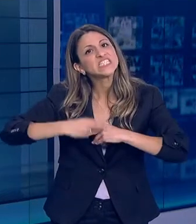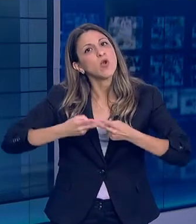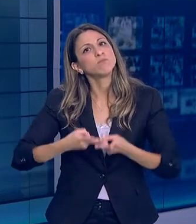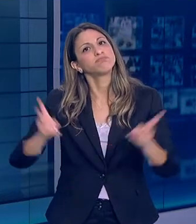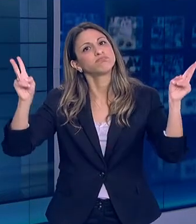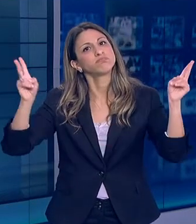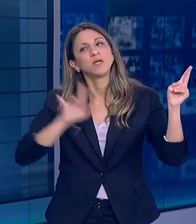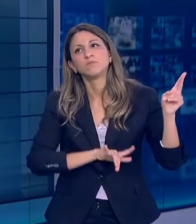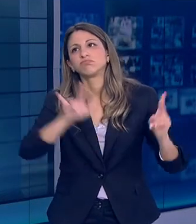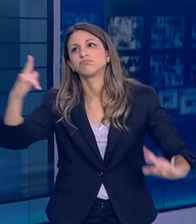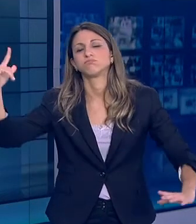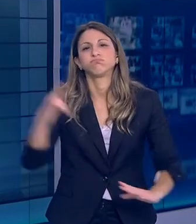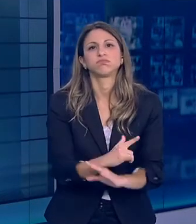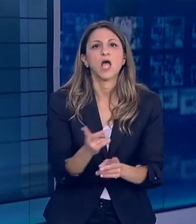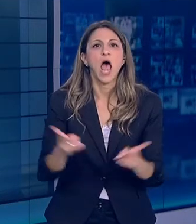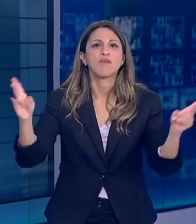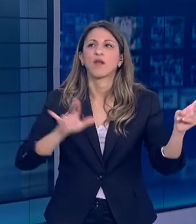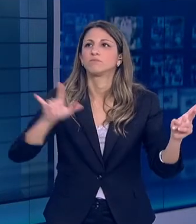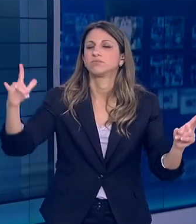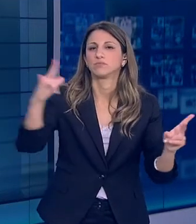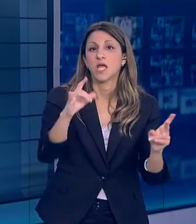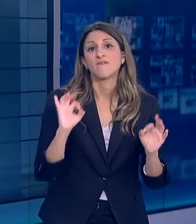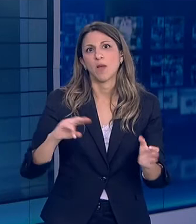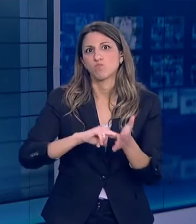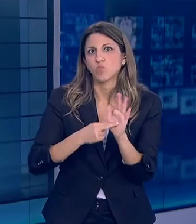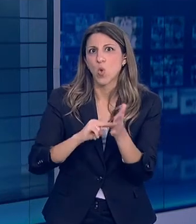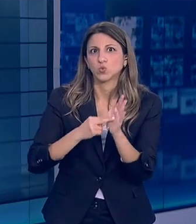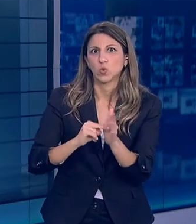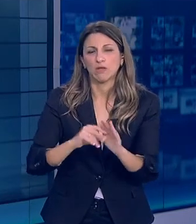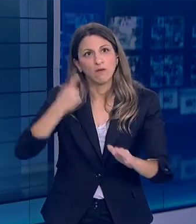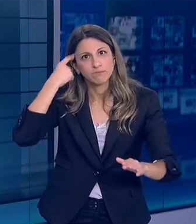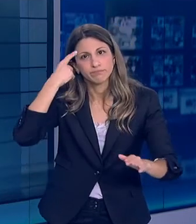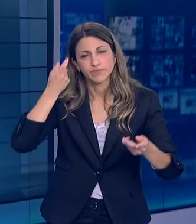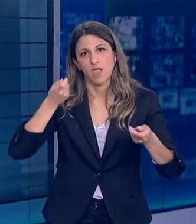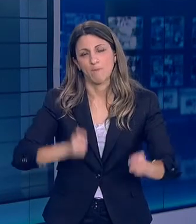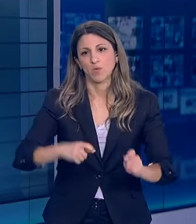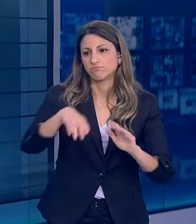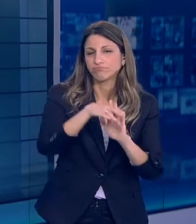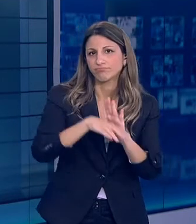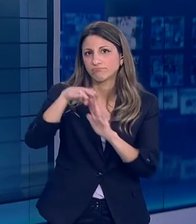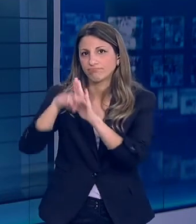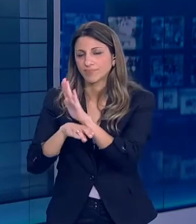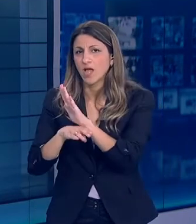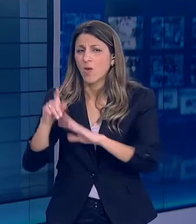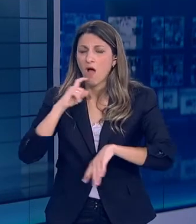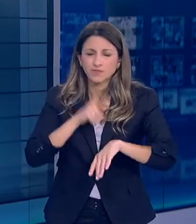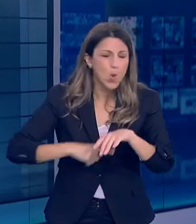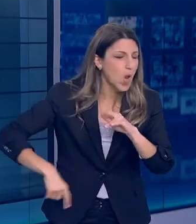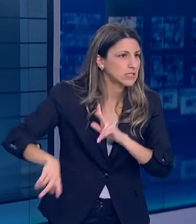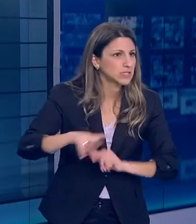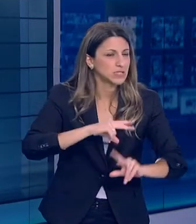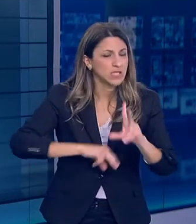Τουλάχιστον σύνορα Νομίζω δεν θα γίνει χωρίς προσοχή στα επιδημιακά δεδομένα Είναι αδύνατον αυτή τη στιγμή Με την φασαρία και την